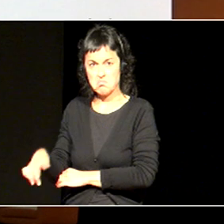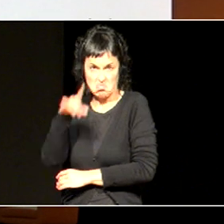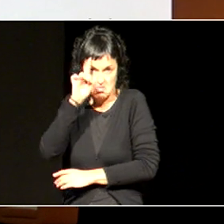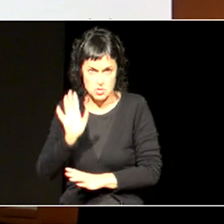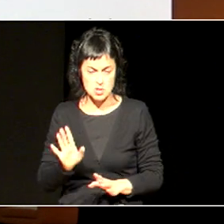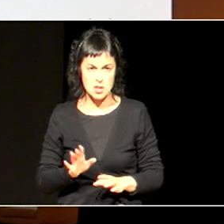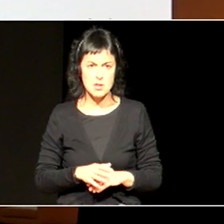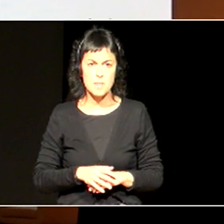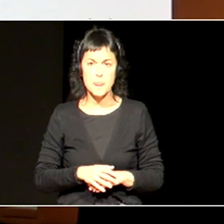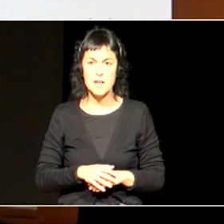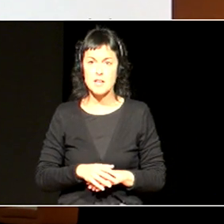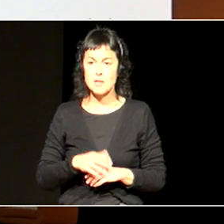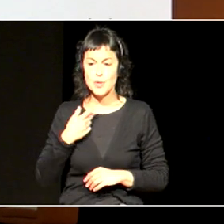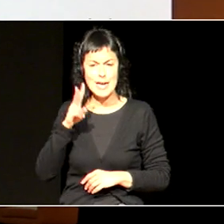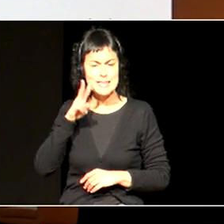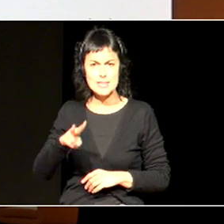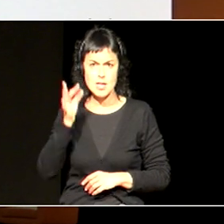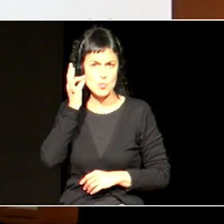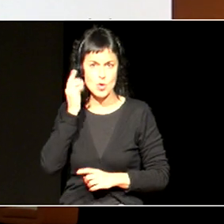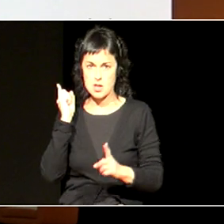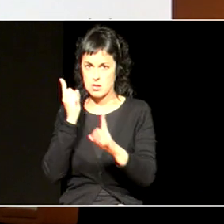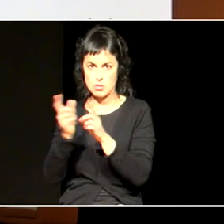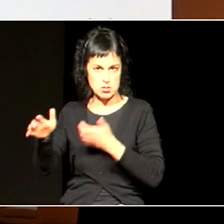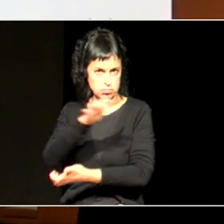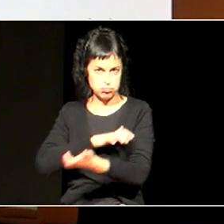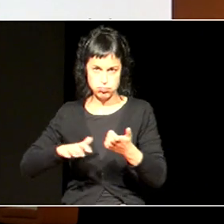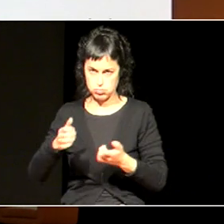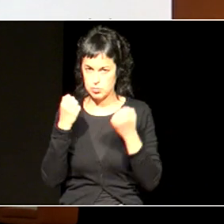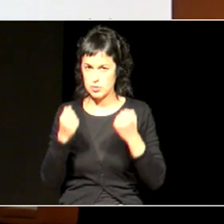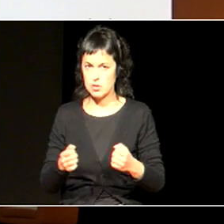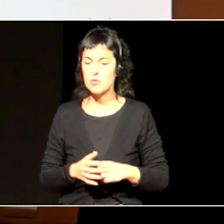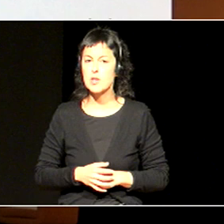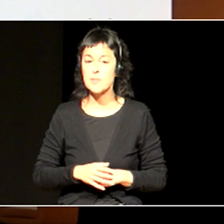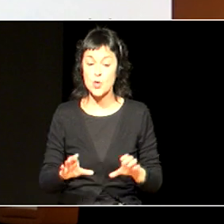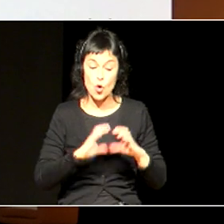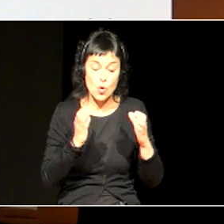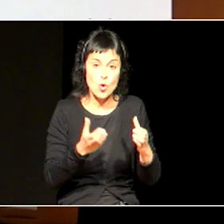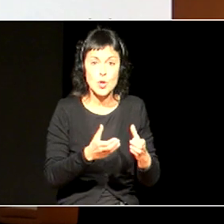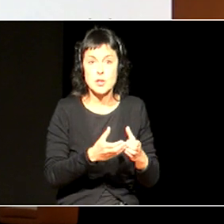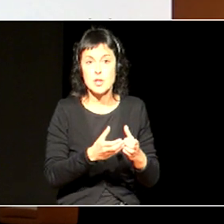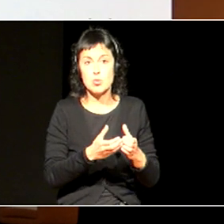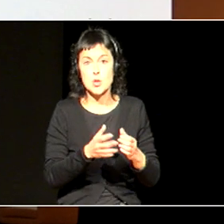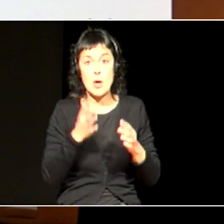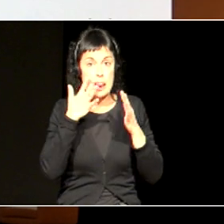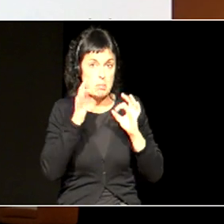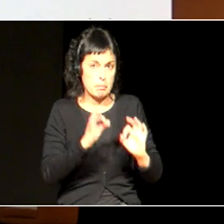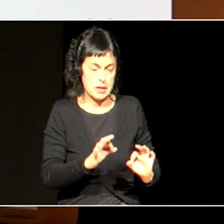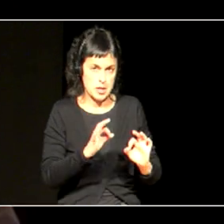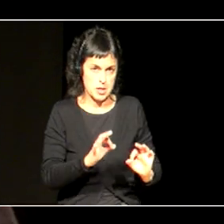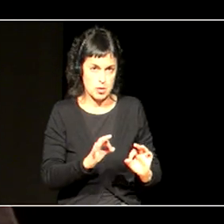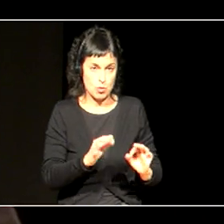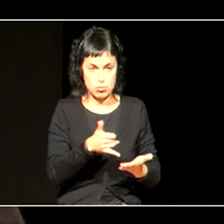emakumen aurkako indarkeria zuertatzen da. Arrizkoan dauden kolektibotan, ba, ba,